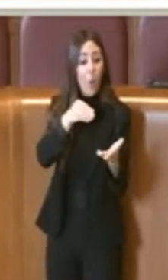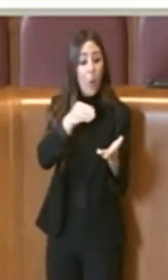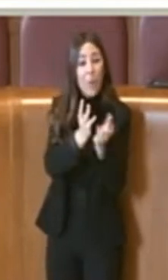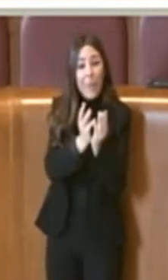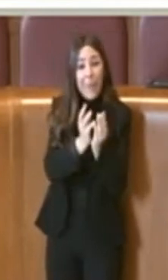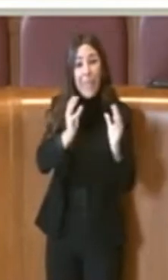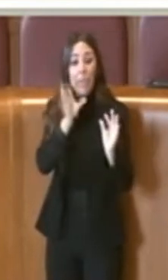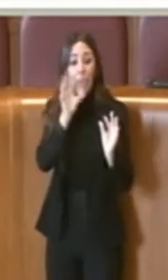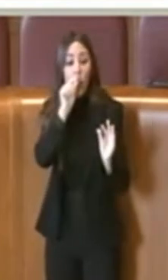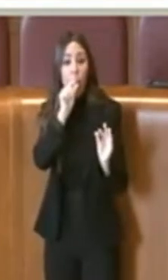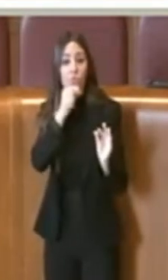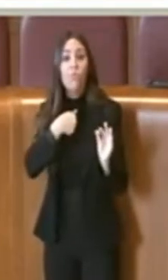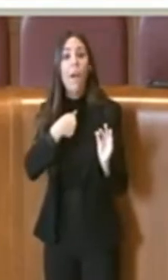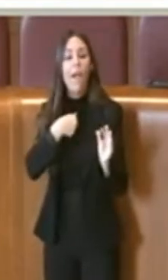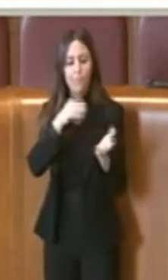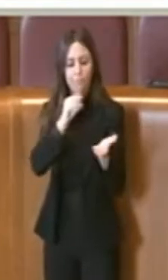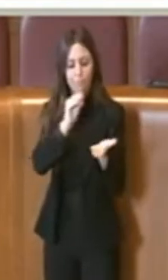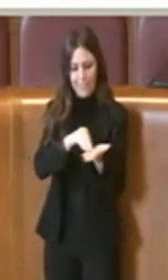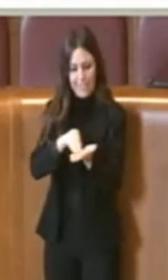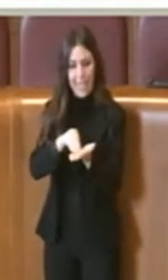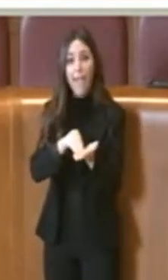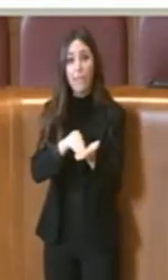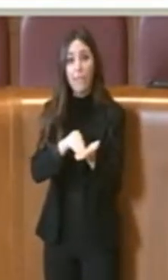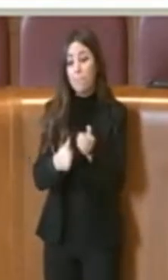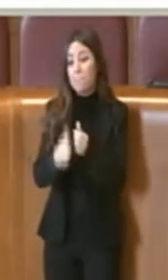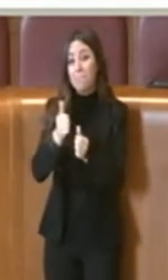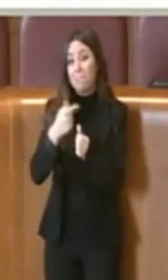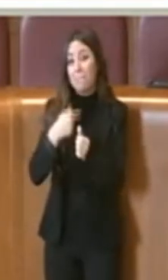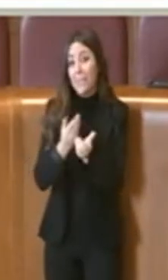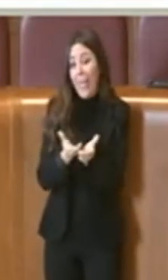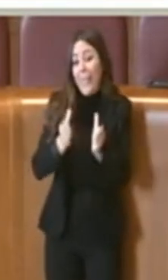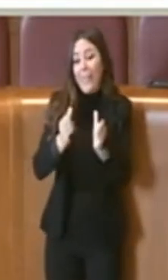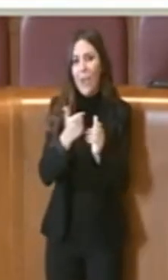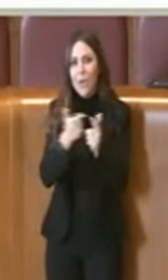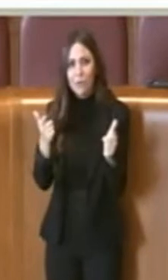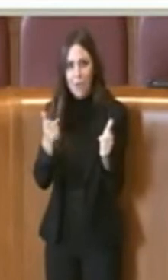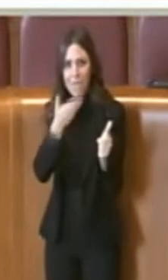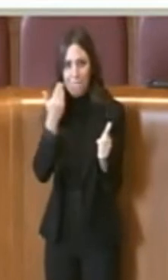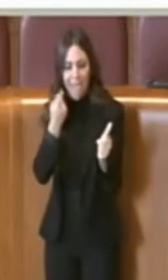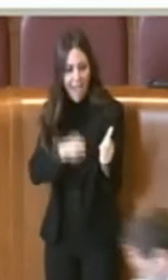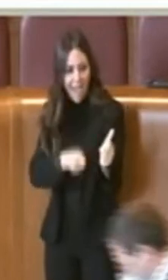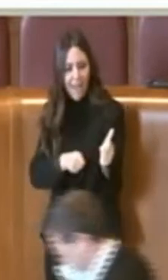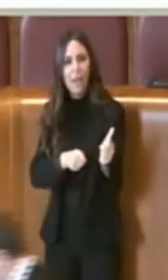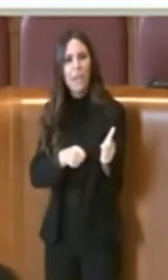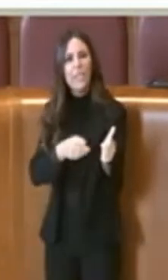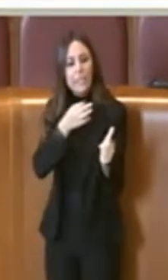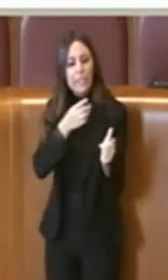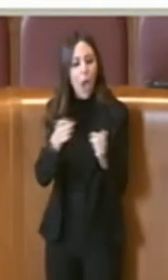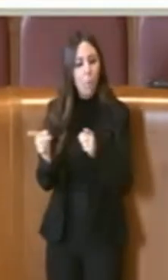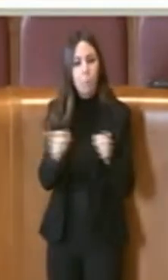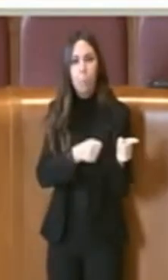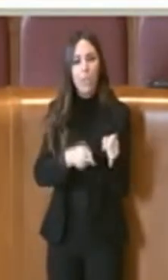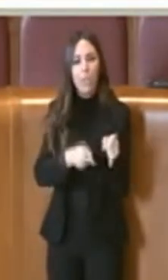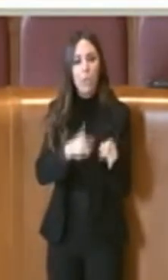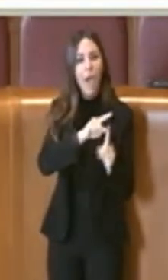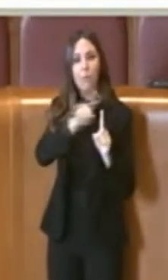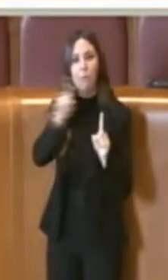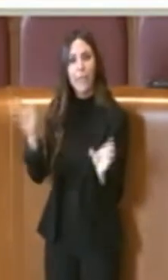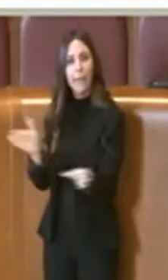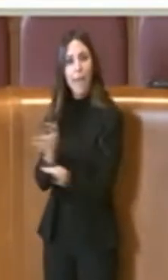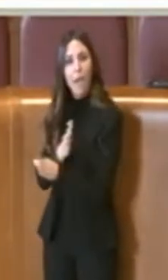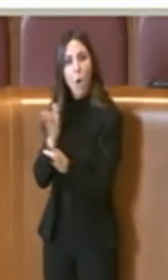in periodi ovviamente dove prima non erano presenti, perciò parliamo di marzo ed agosto e